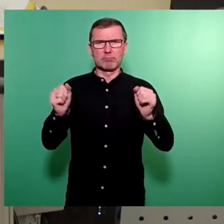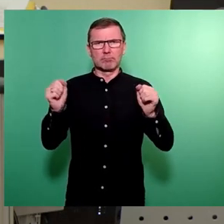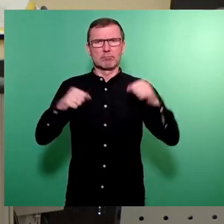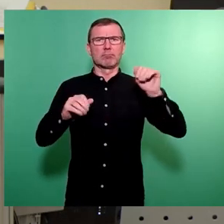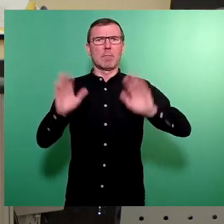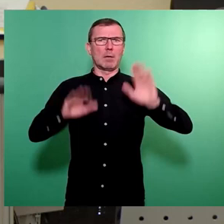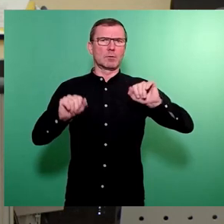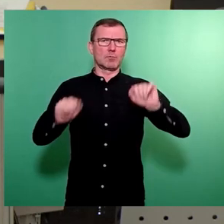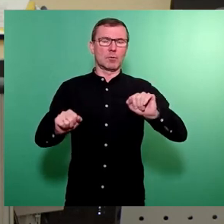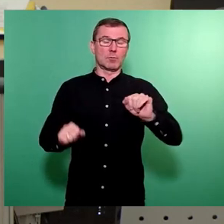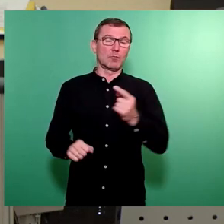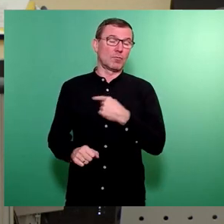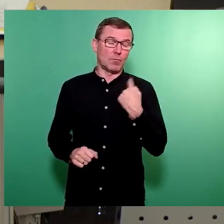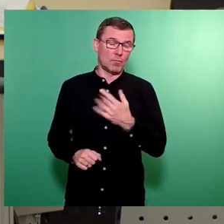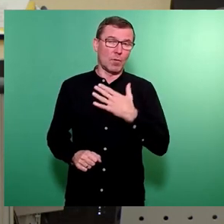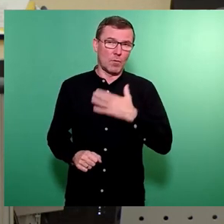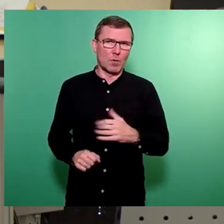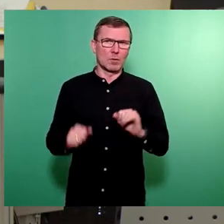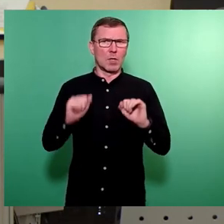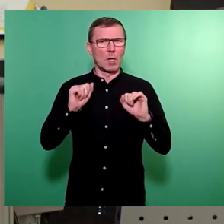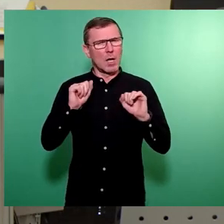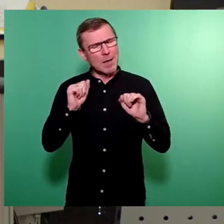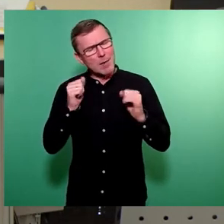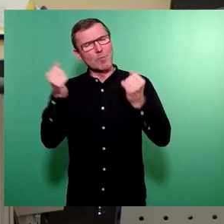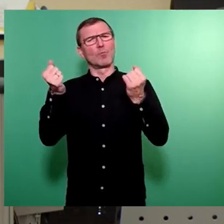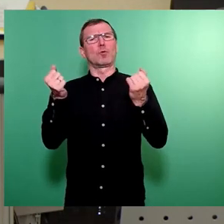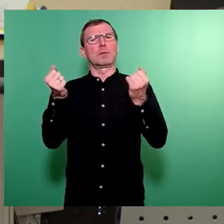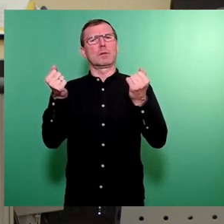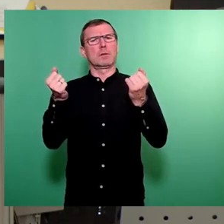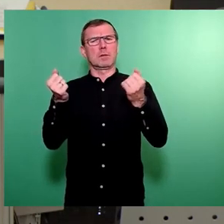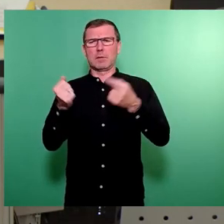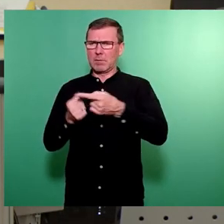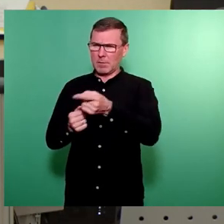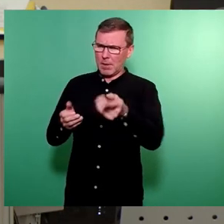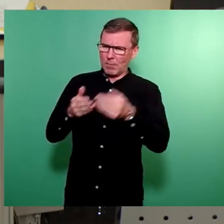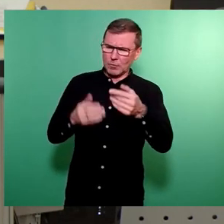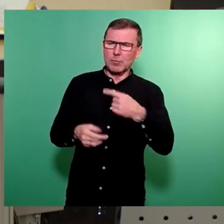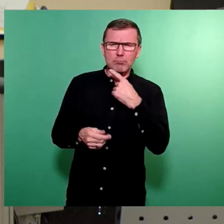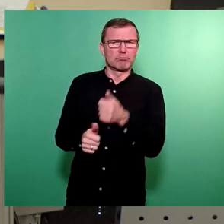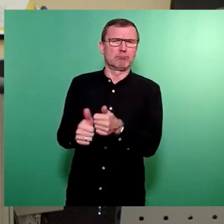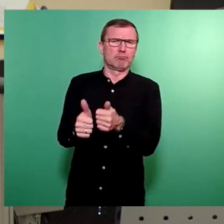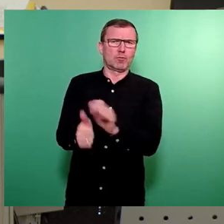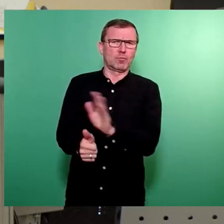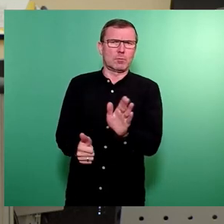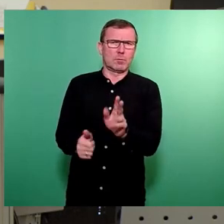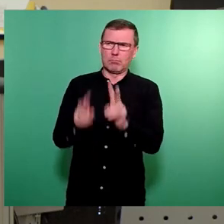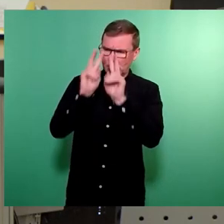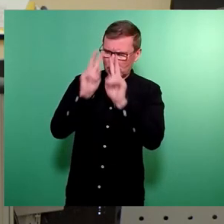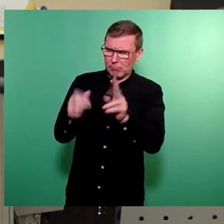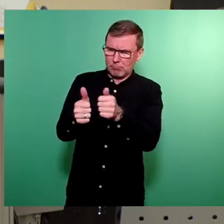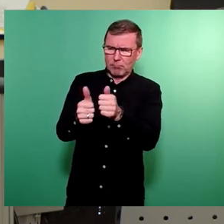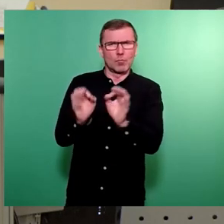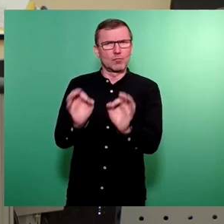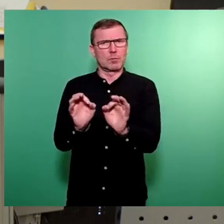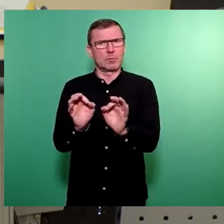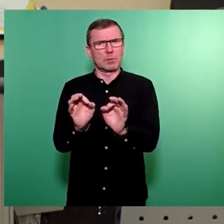oder wir möchten das Bemühen ausdrücklich gut befinden, ausdrücklich würdigen. Es